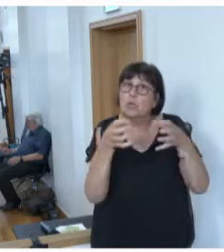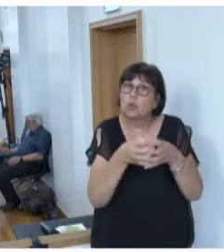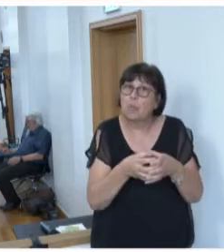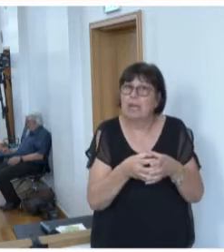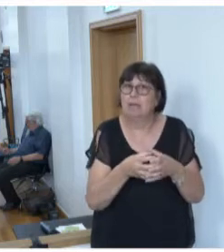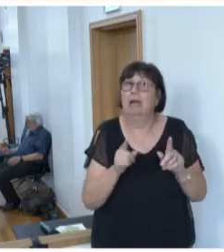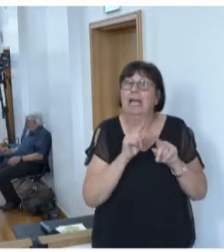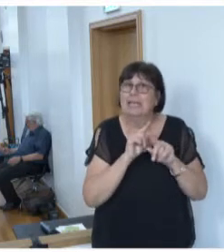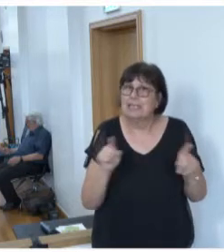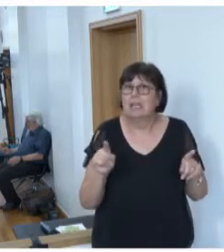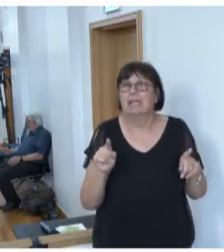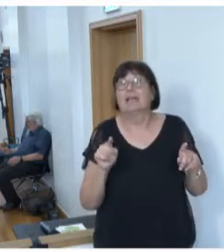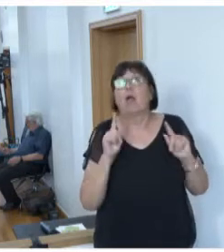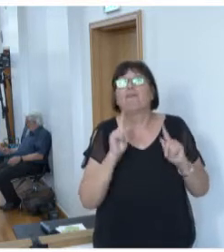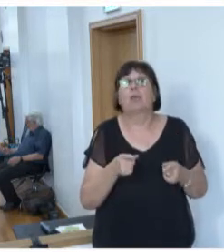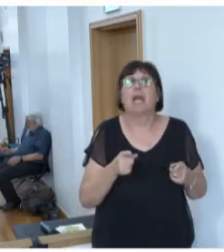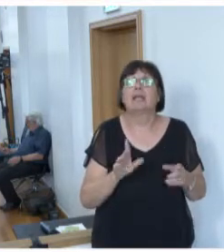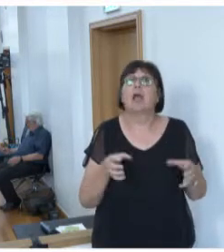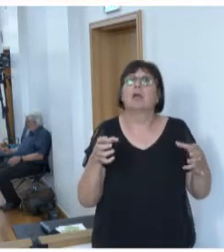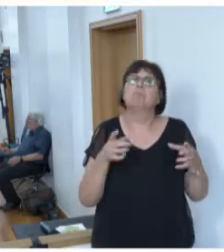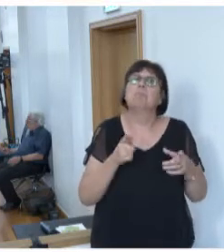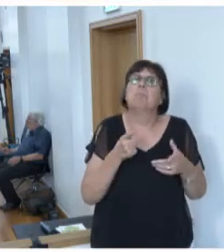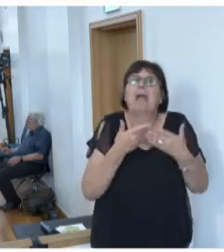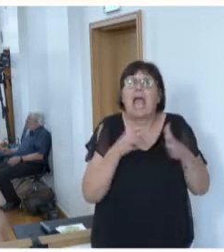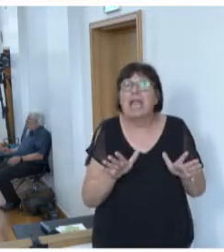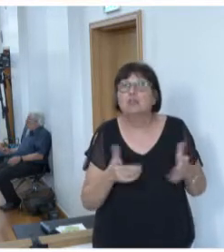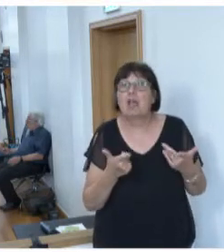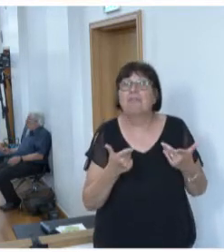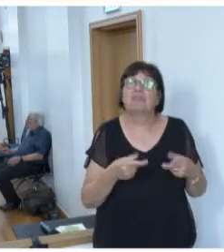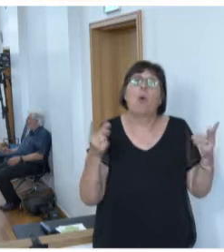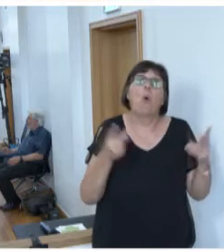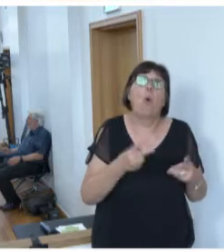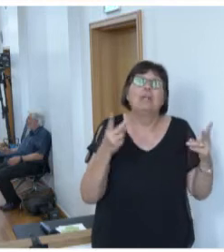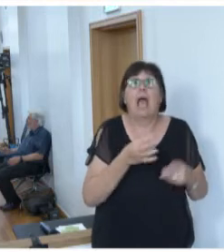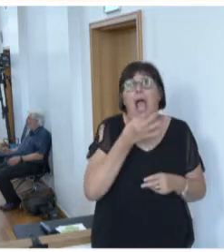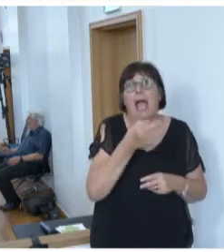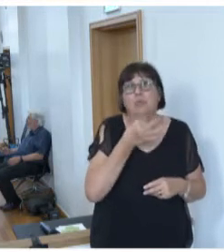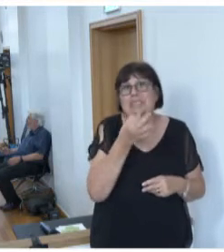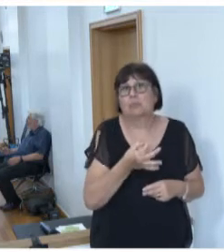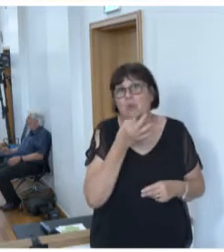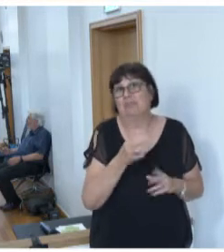nicht von einer Kooperationsbereitschaft oder einem Auskunftswille auszugehen.